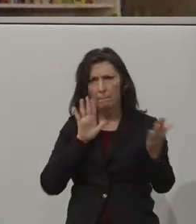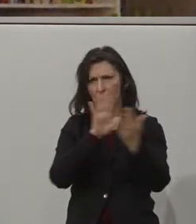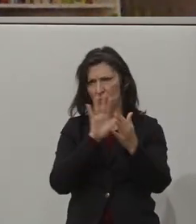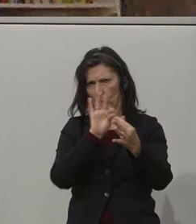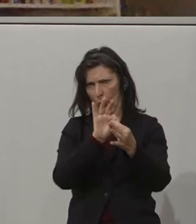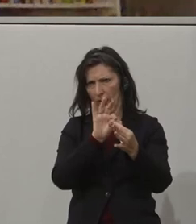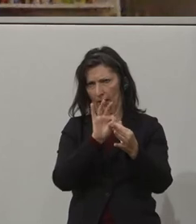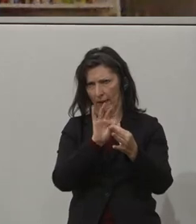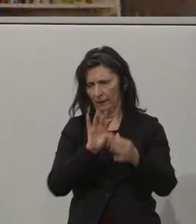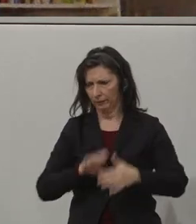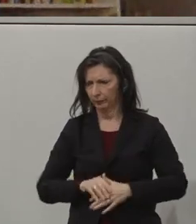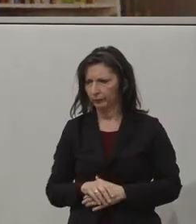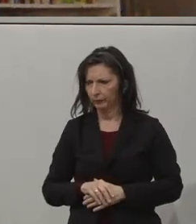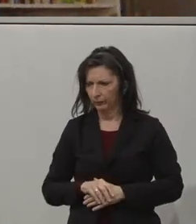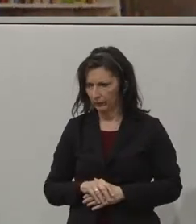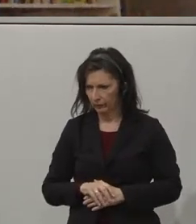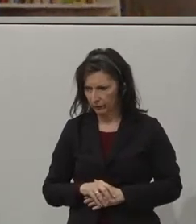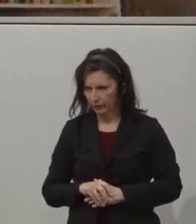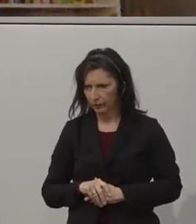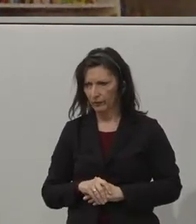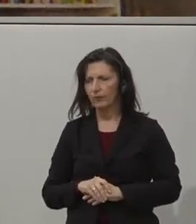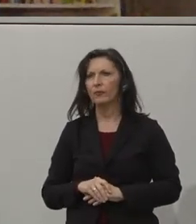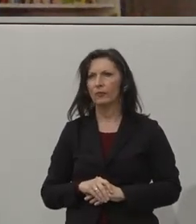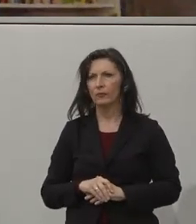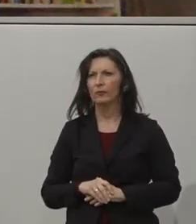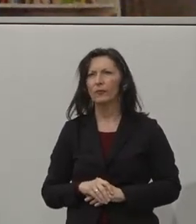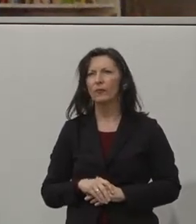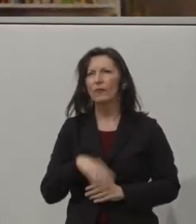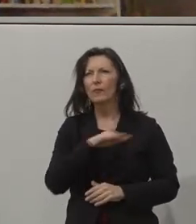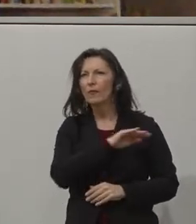Es wird schon erwähnt, dieses Bewusstsein.